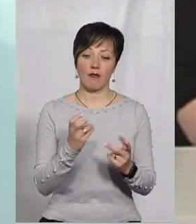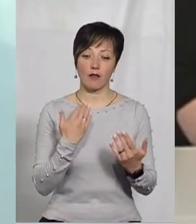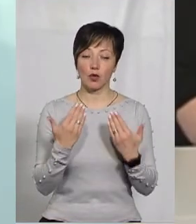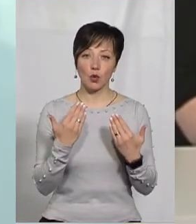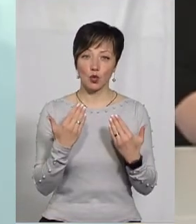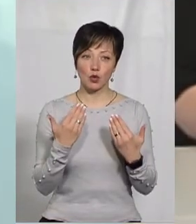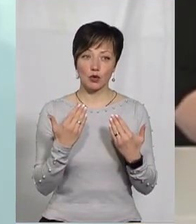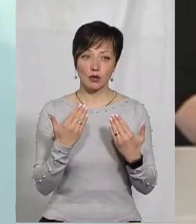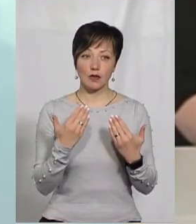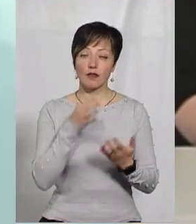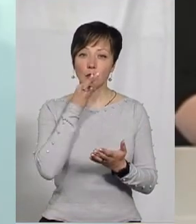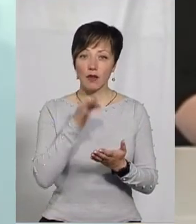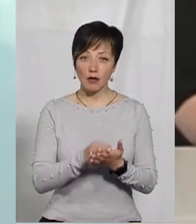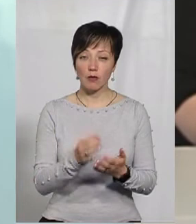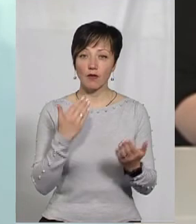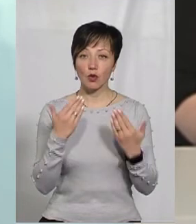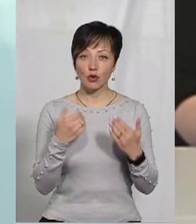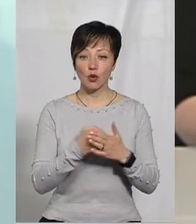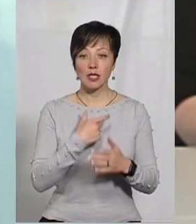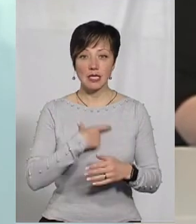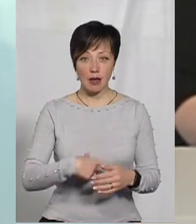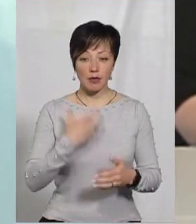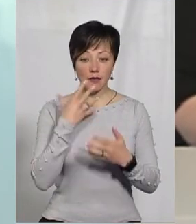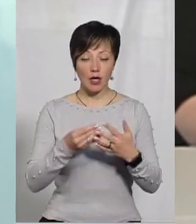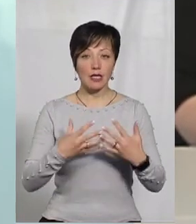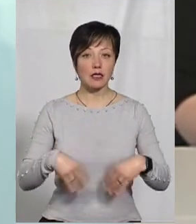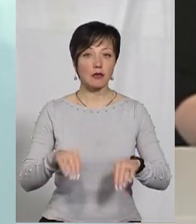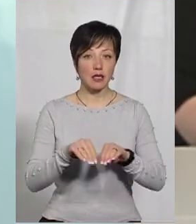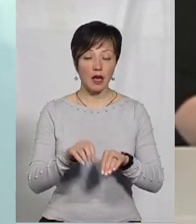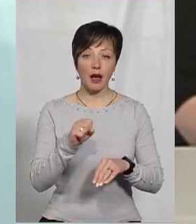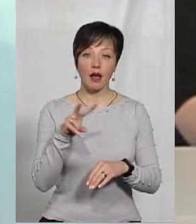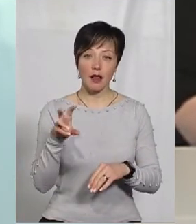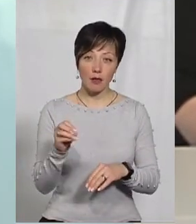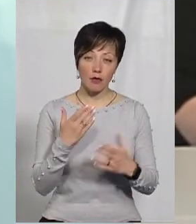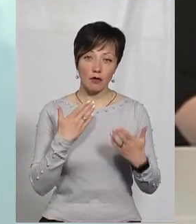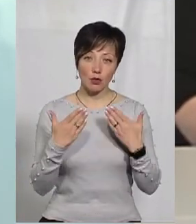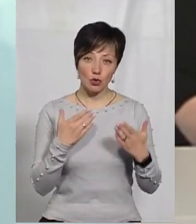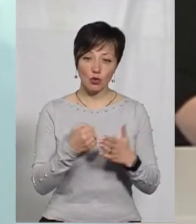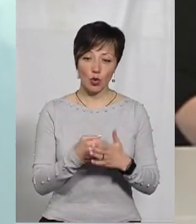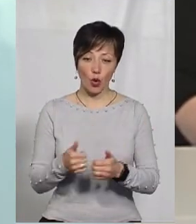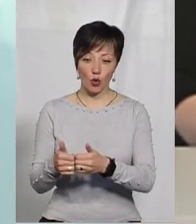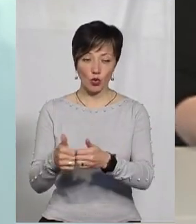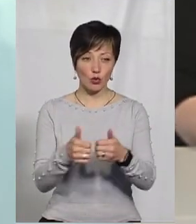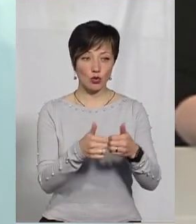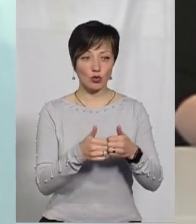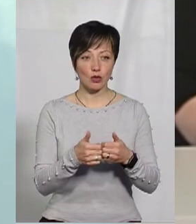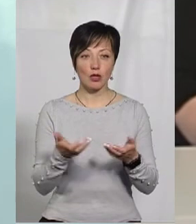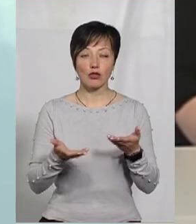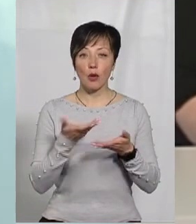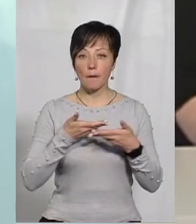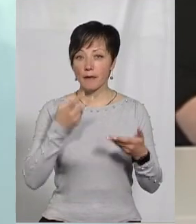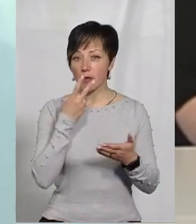відношенню, насамперед, бути відповідальним по відношенню до себе і до своєї сім'ї, але і по відношенню до оточуючих. Якщо ми